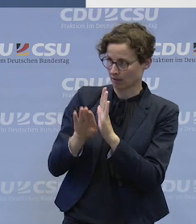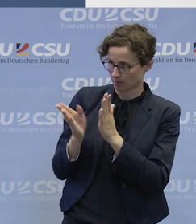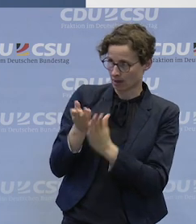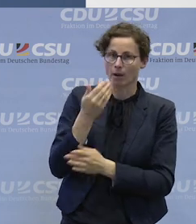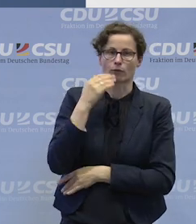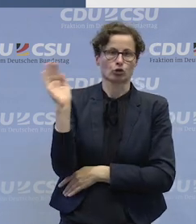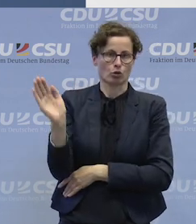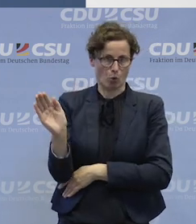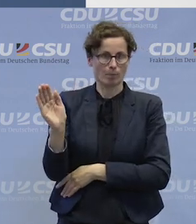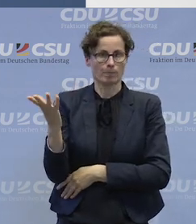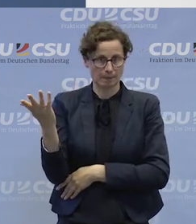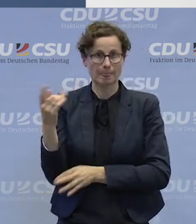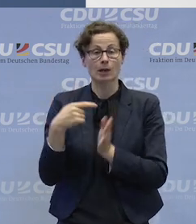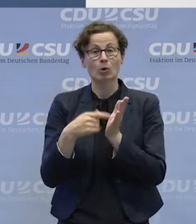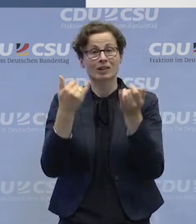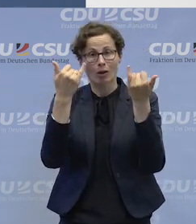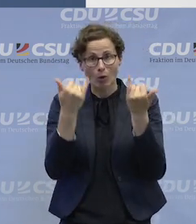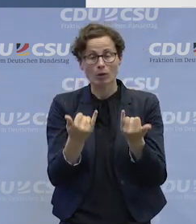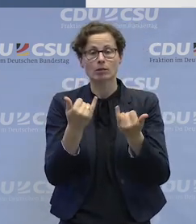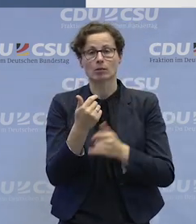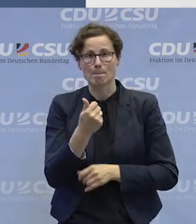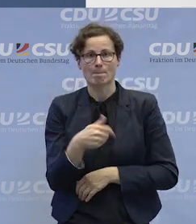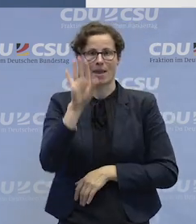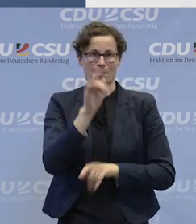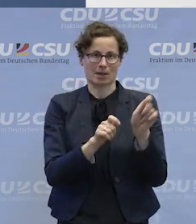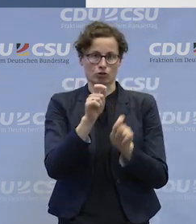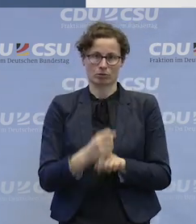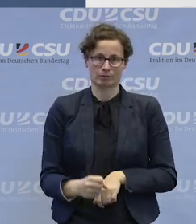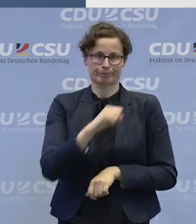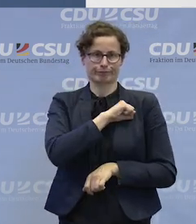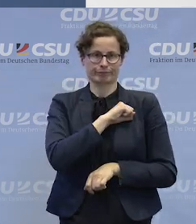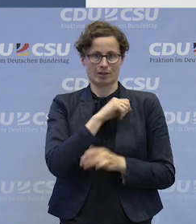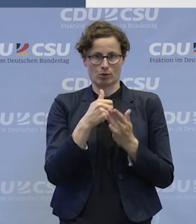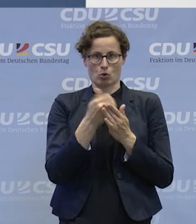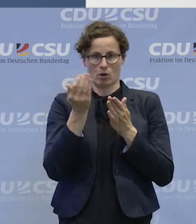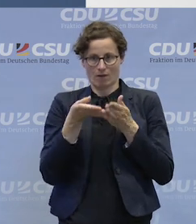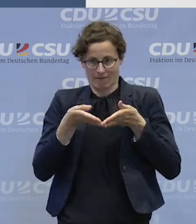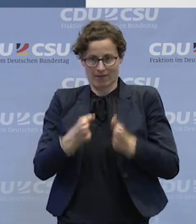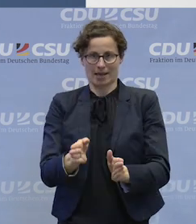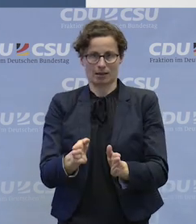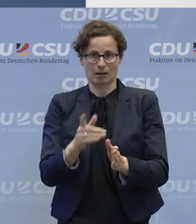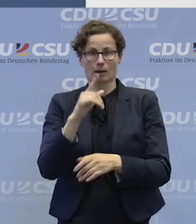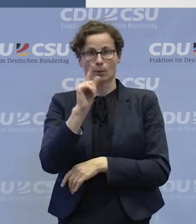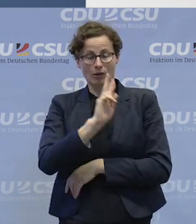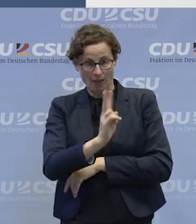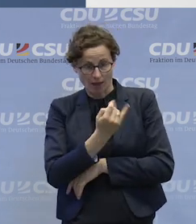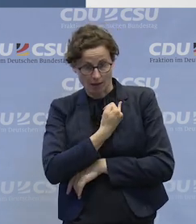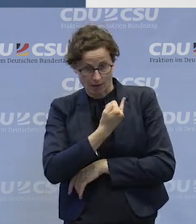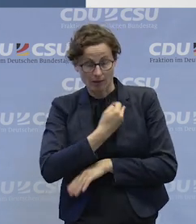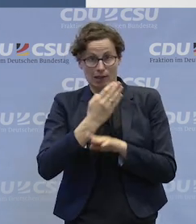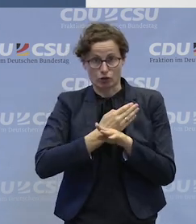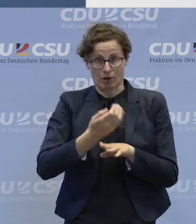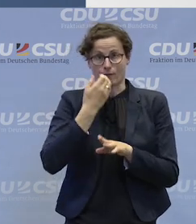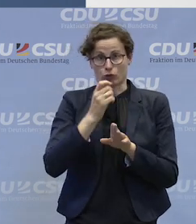Anzahl von Menschen eben einen Weg bietet, ihre individuellen Ziele zu verfolgen.